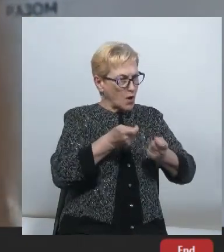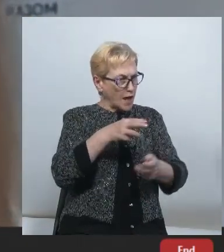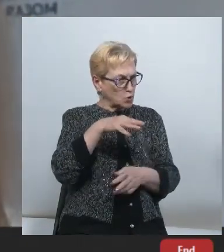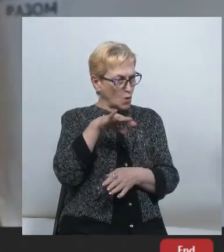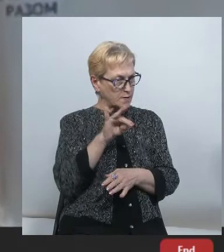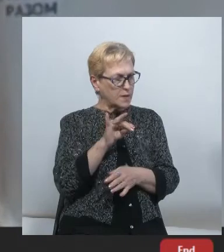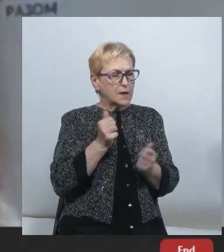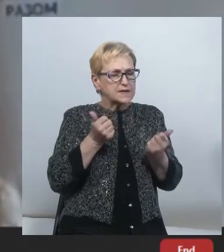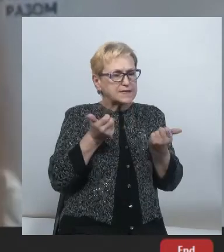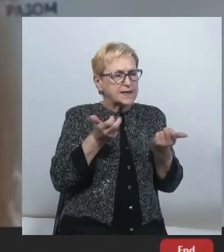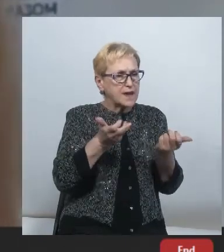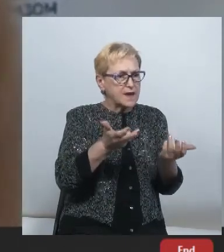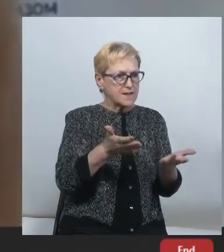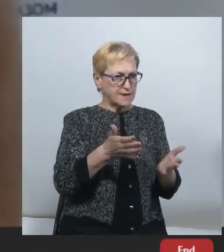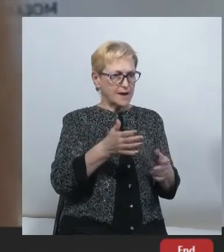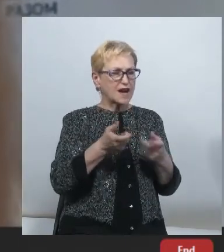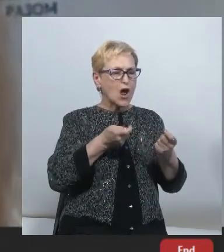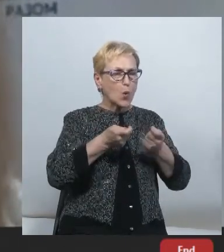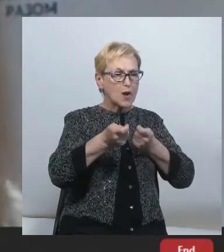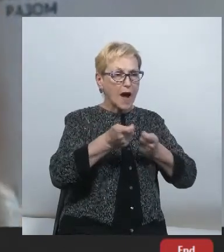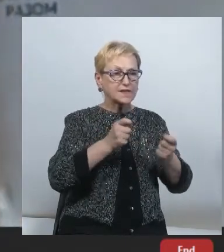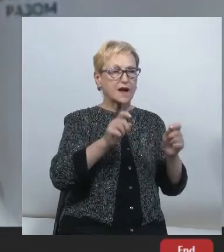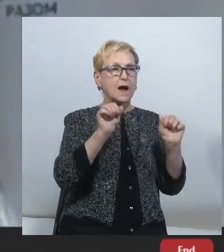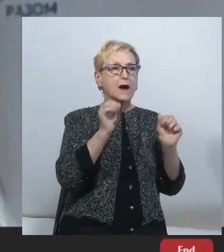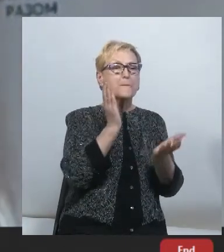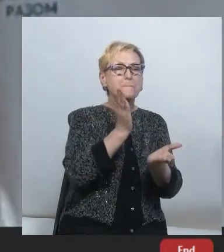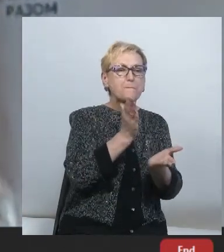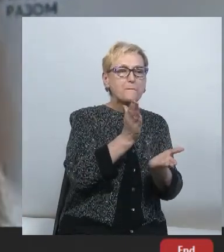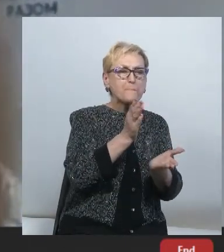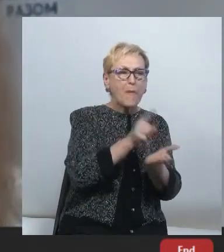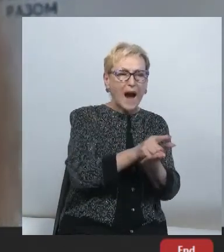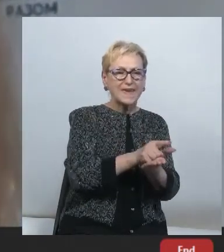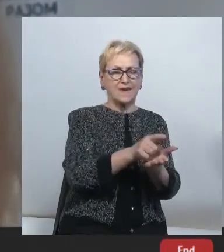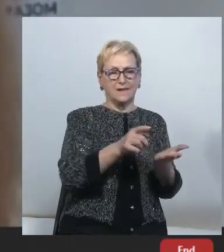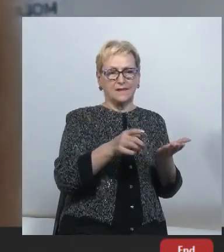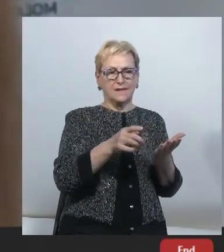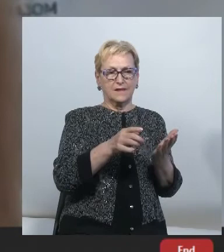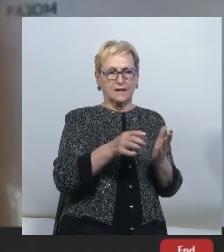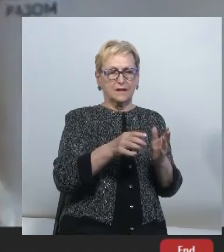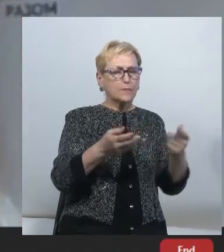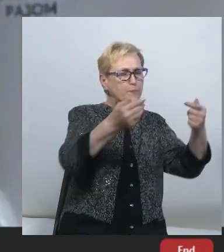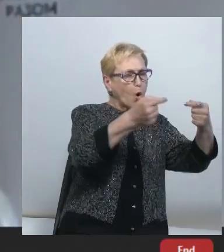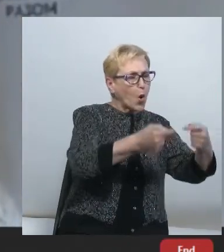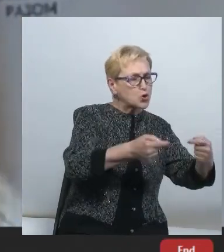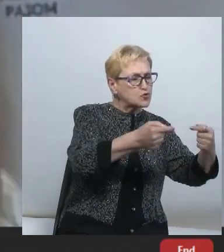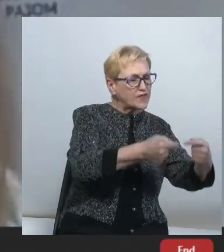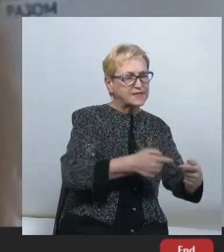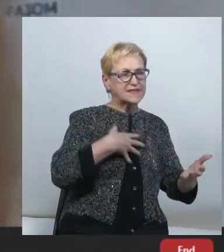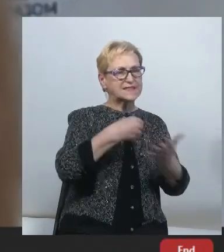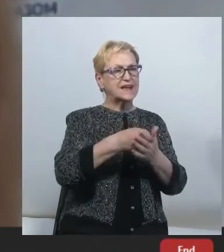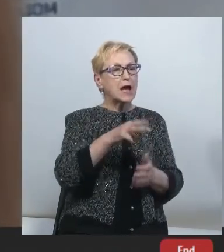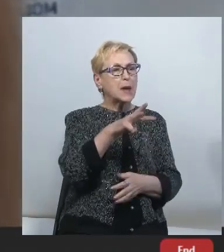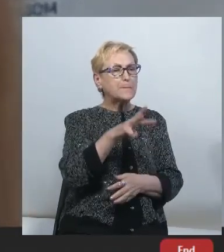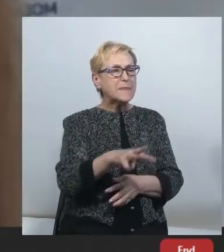здивовані, що регулятор має погоджувати свої регуляторні акти з Мінюстом, і вони ще тоді